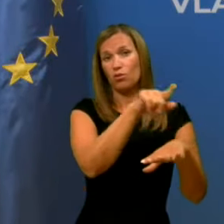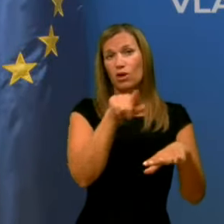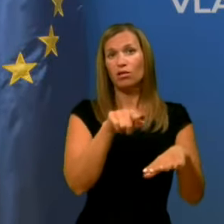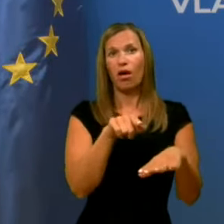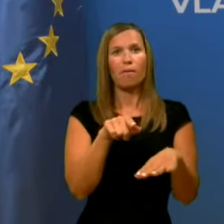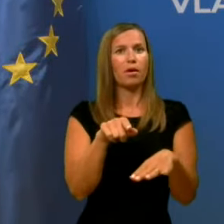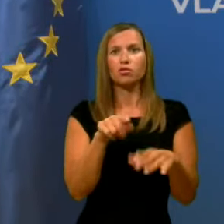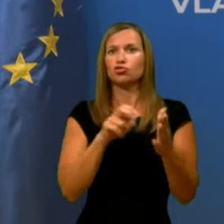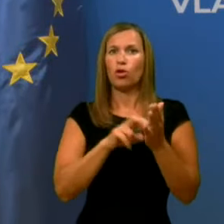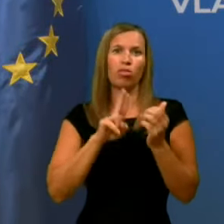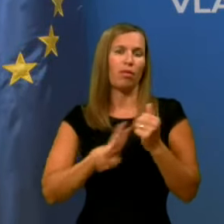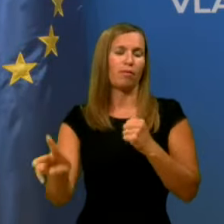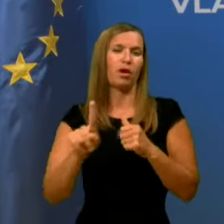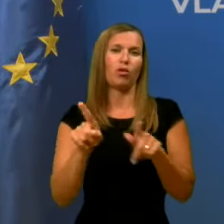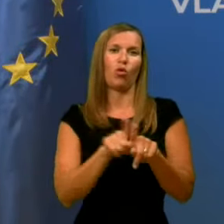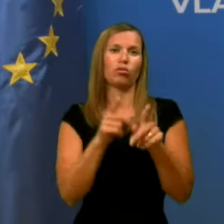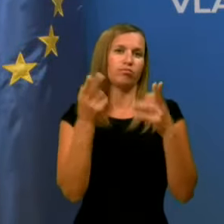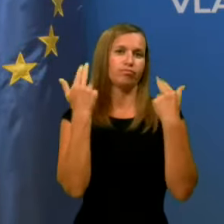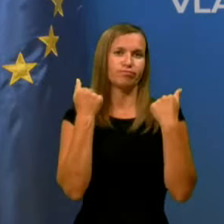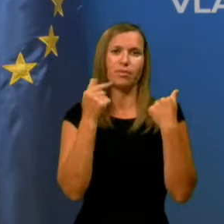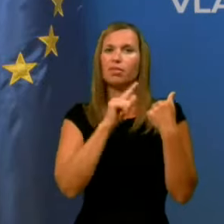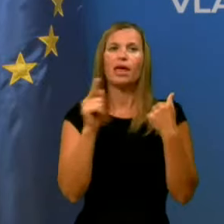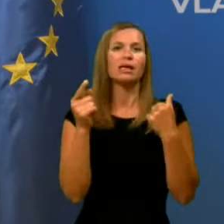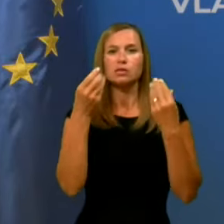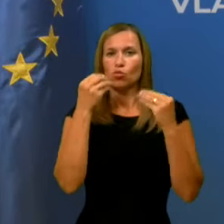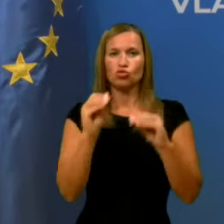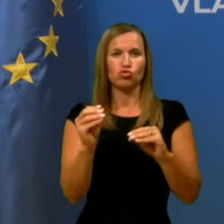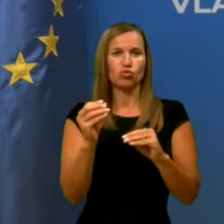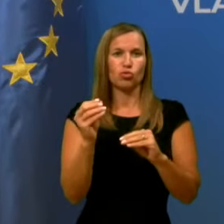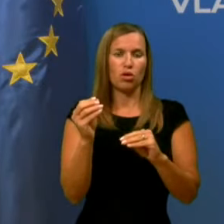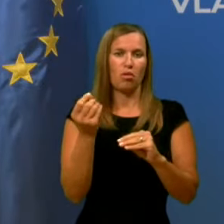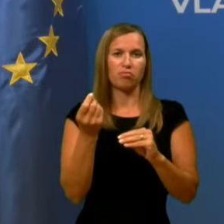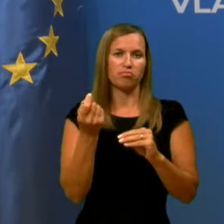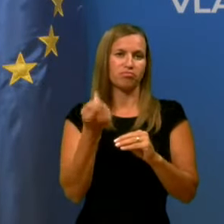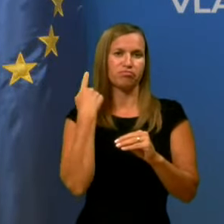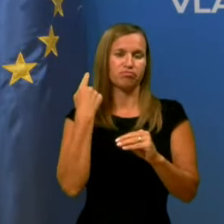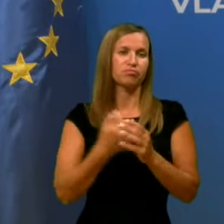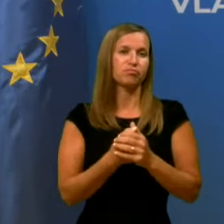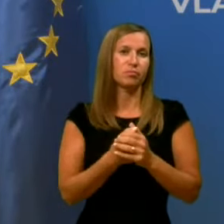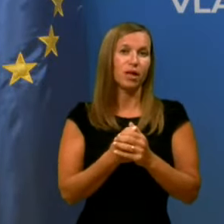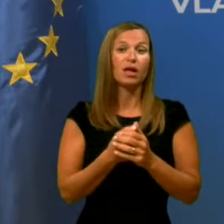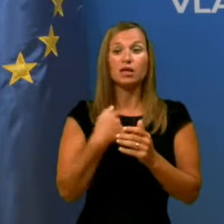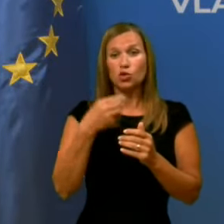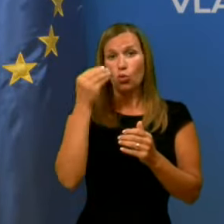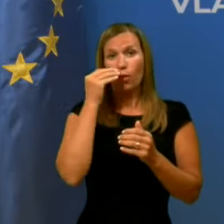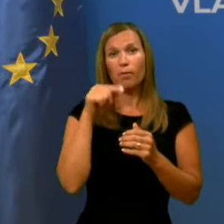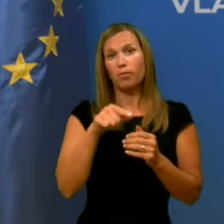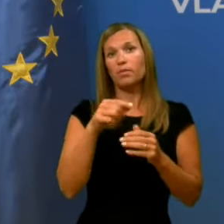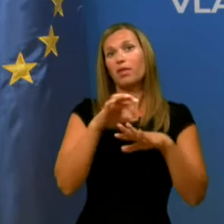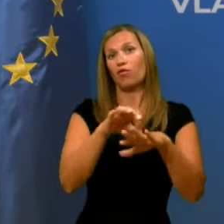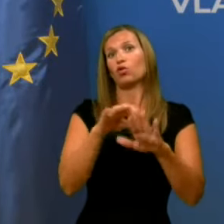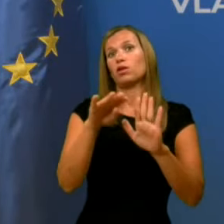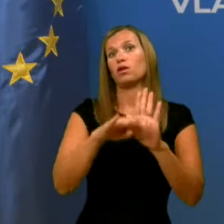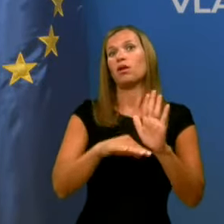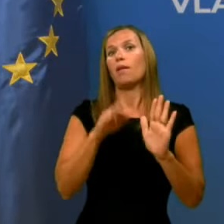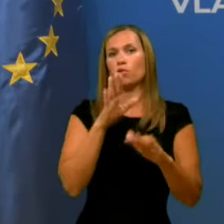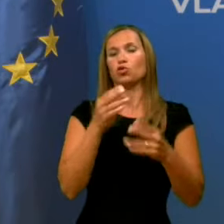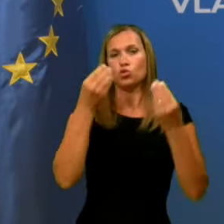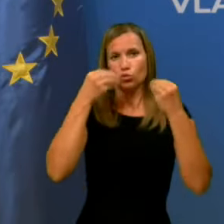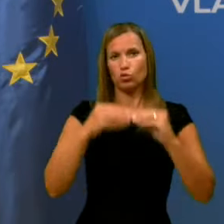spoštujejo. In jaz sveda v prvi vrsti upam, da se bodo ta navodila spoštovala, glede na to, da